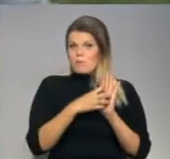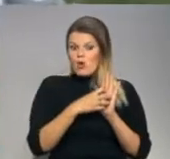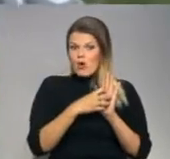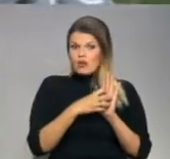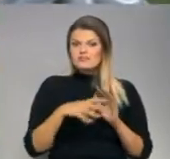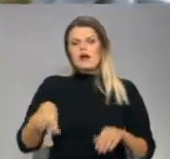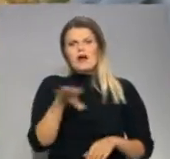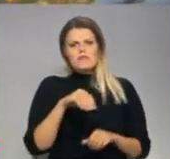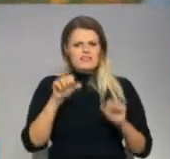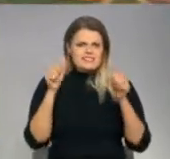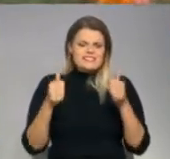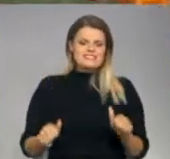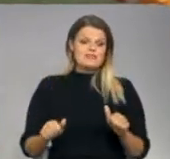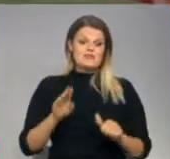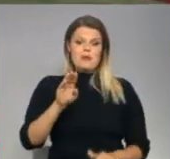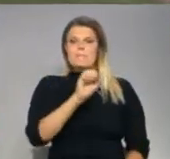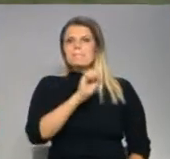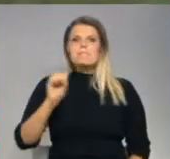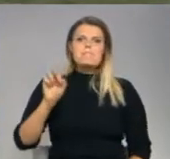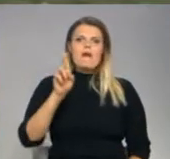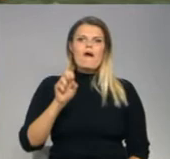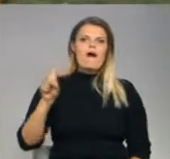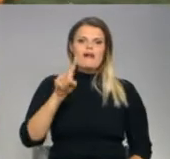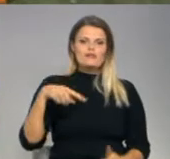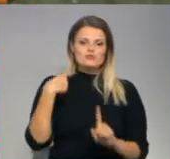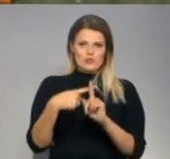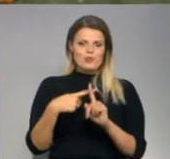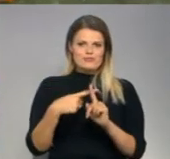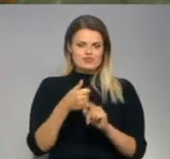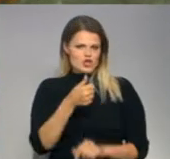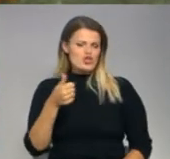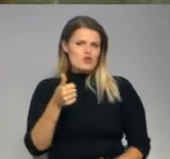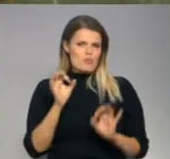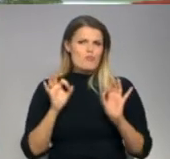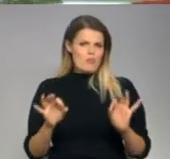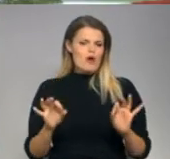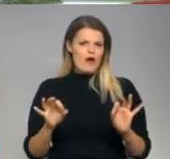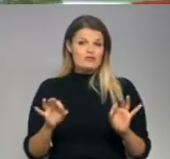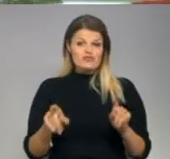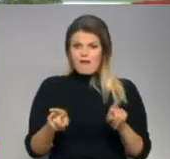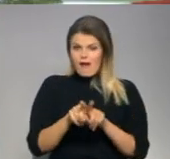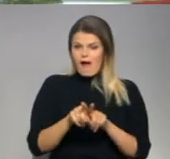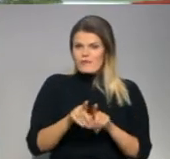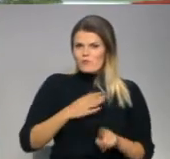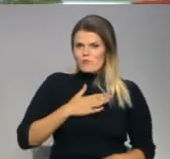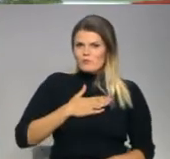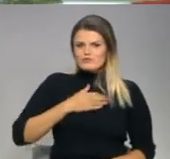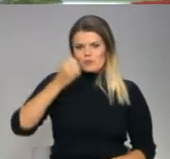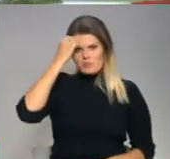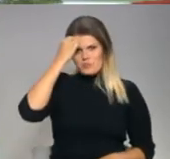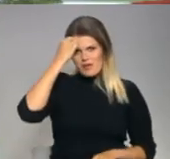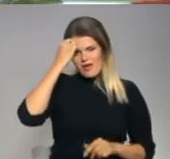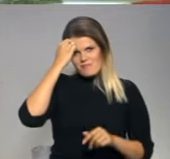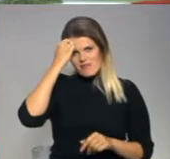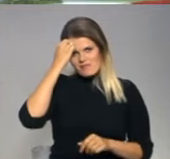Mēs veidojam māras krustu. Jā, īpašs, jo arī mūsu pieminekļas